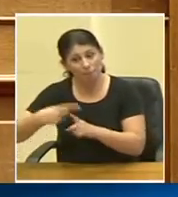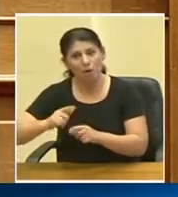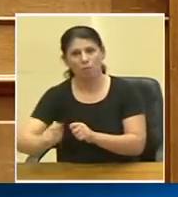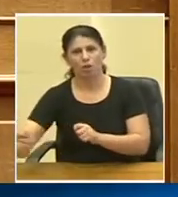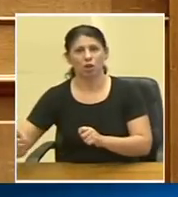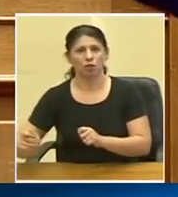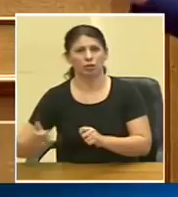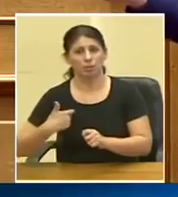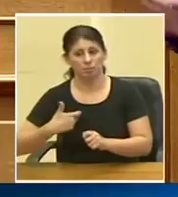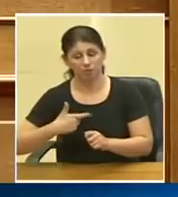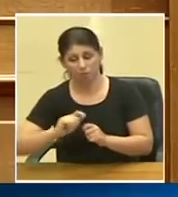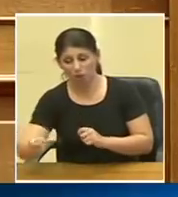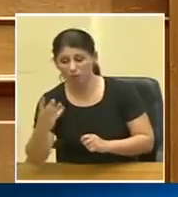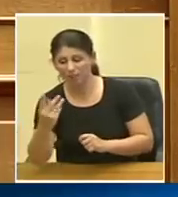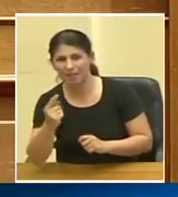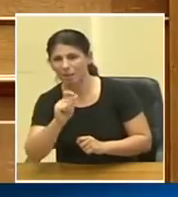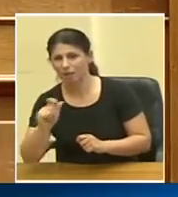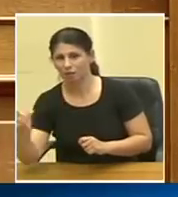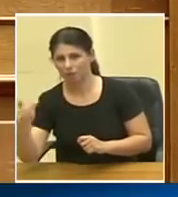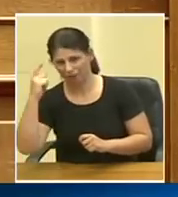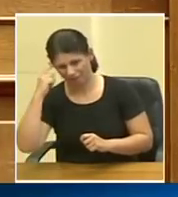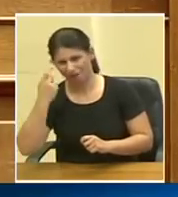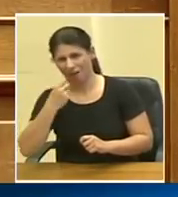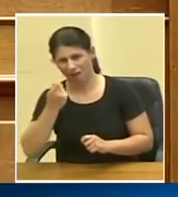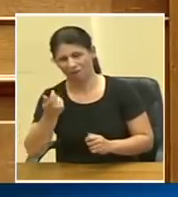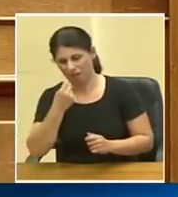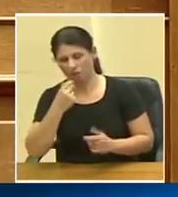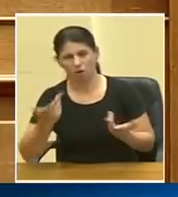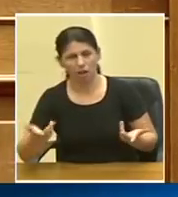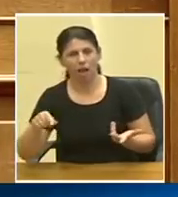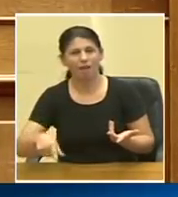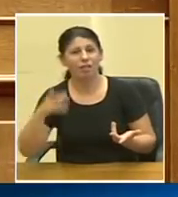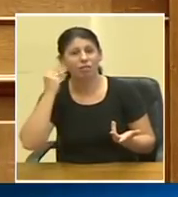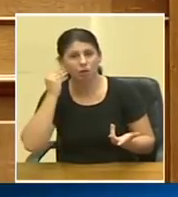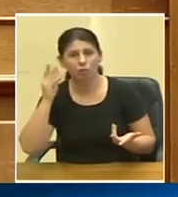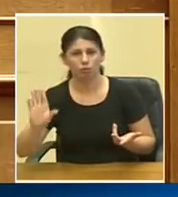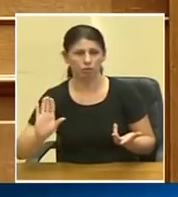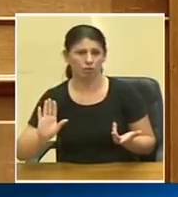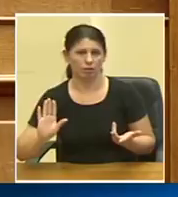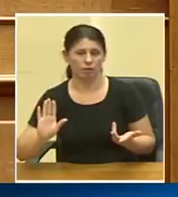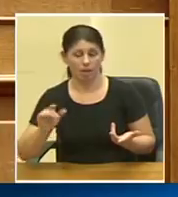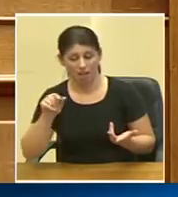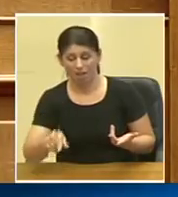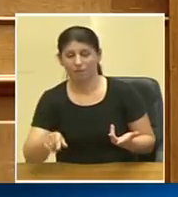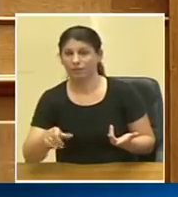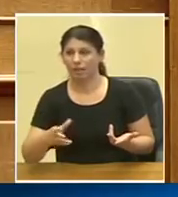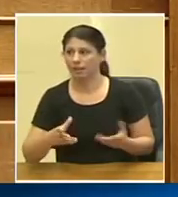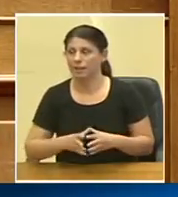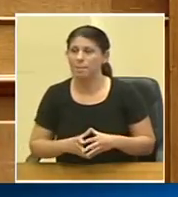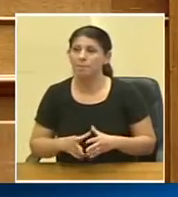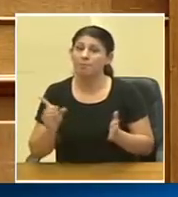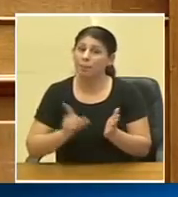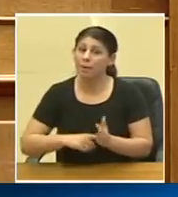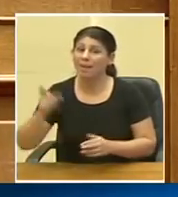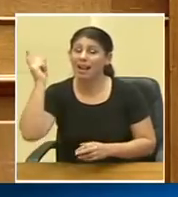και δίναμε 4,5 καταλαβαίνετε το γλύτη που γινόταν αυτά είναι που θα μπούσε διακιντήνευση αυτά είναι τα οποία πρέπει να